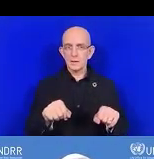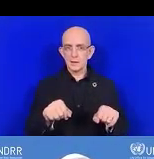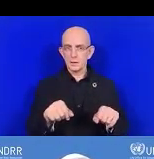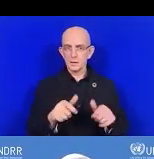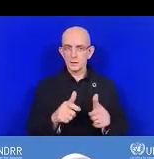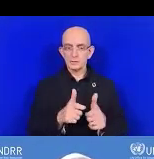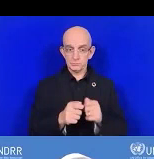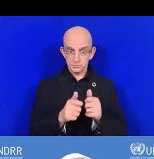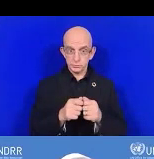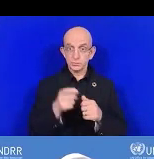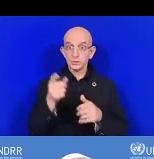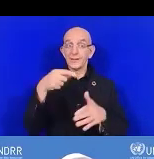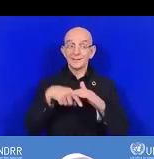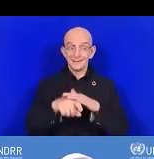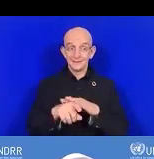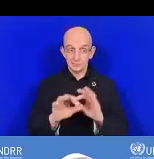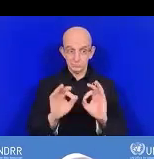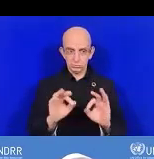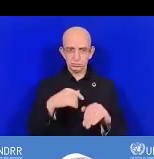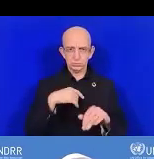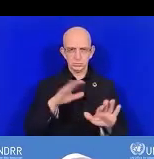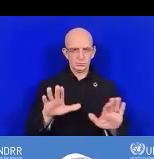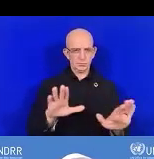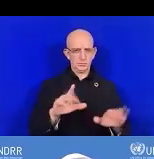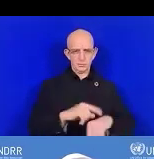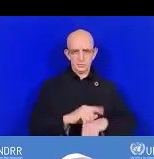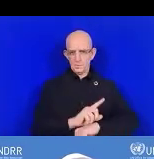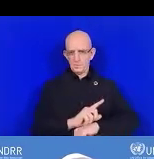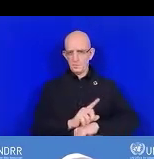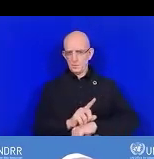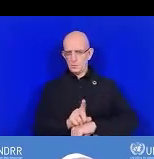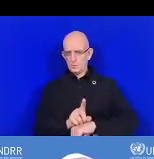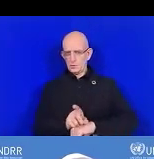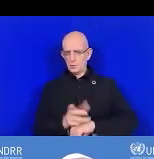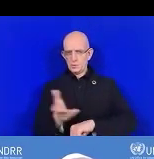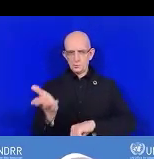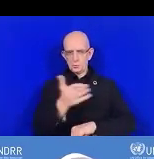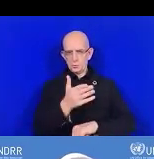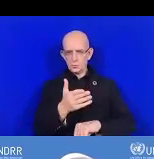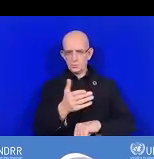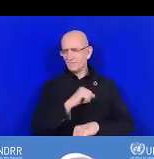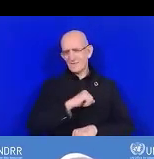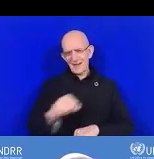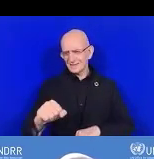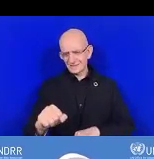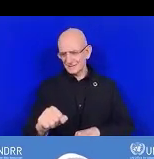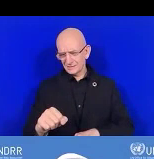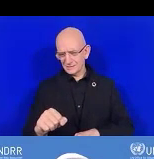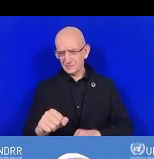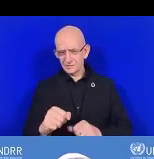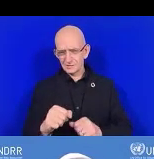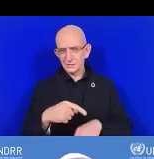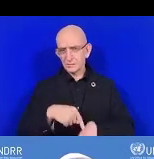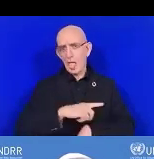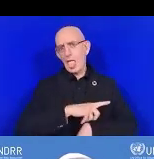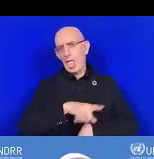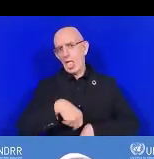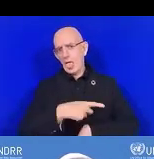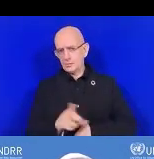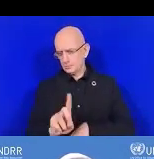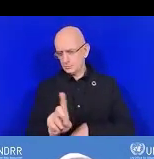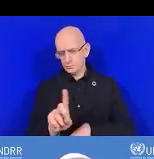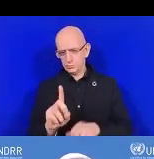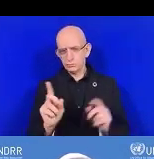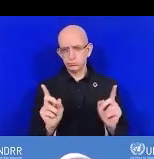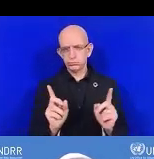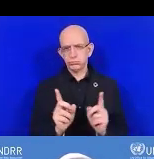Je vais vous donner quelques secondes d'accéder à cette page. n pas beaucoup de temps. Ce n'est pas compliqué. Vous pouvez utiliser